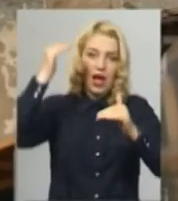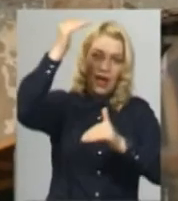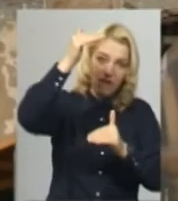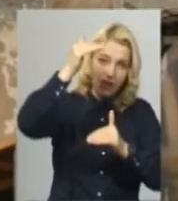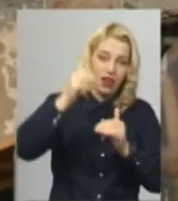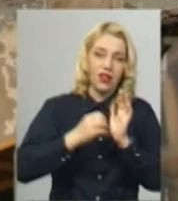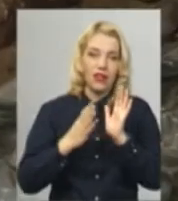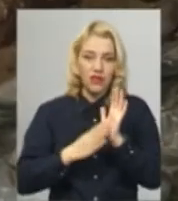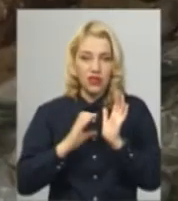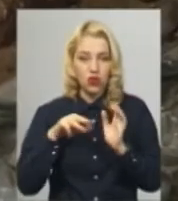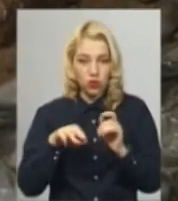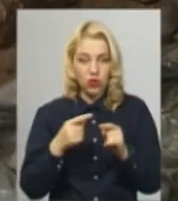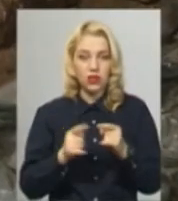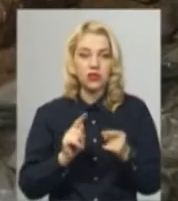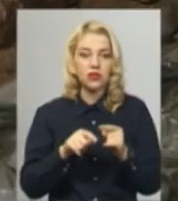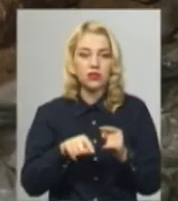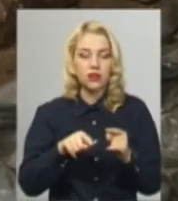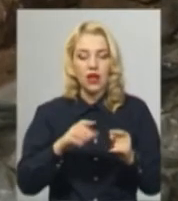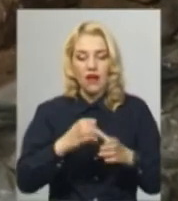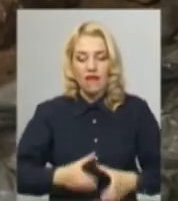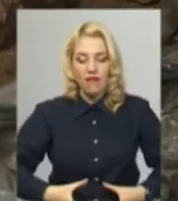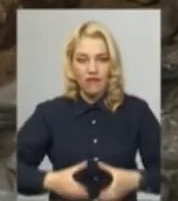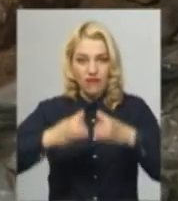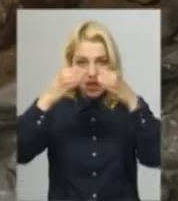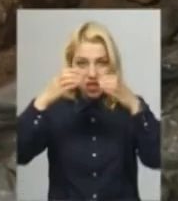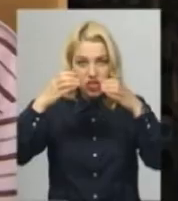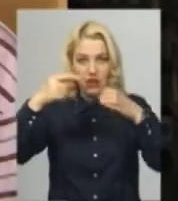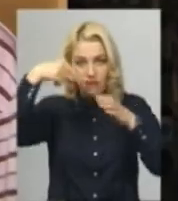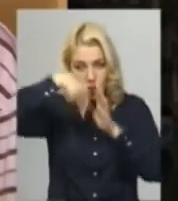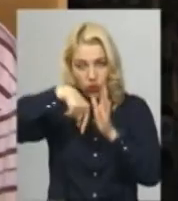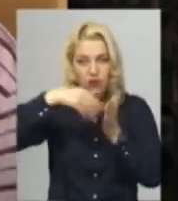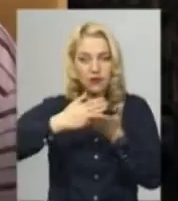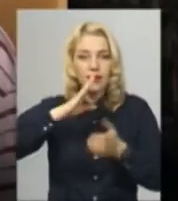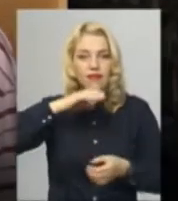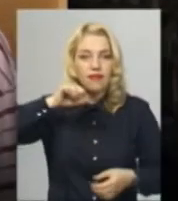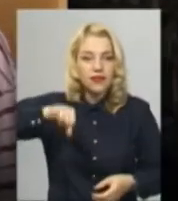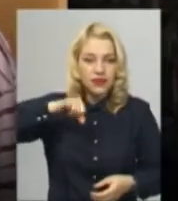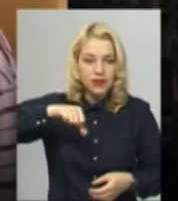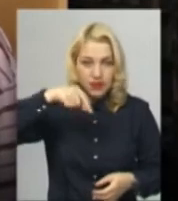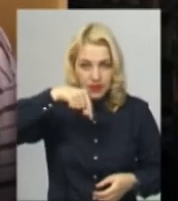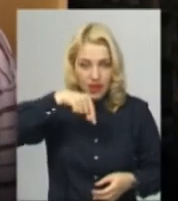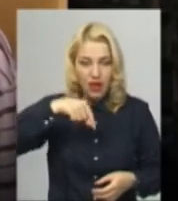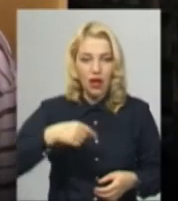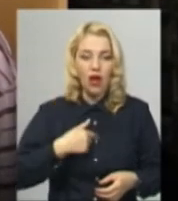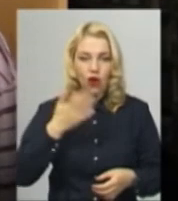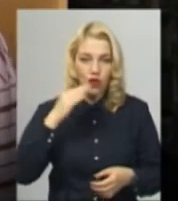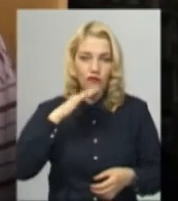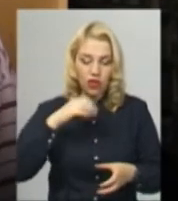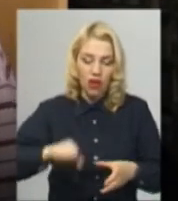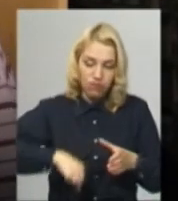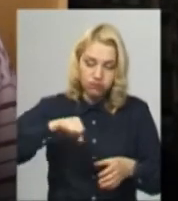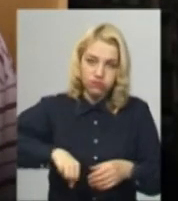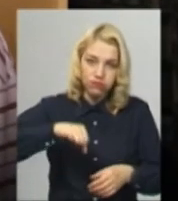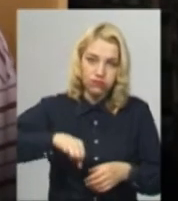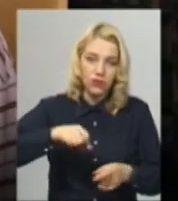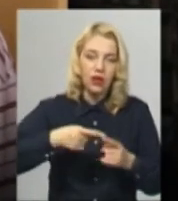століття. У цій вежі археологи проводять розкопки криниці, говорить Антон Барановський. Ми докопали повністю до води, це сталося на